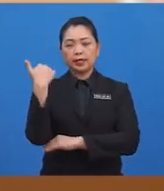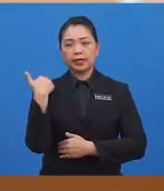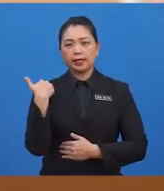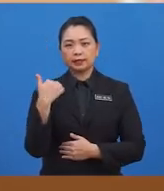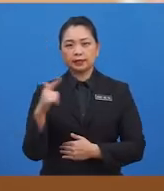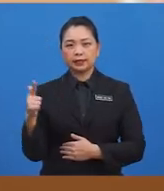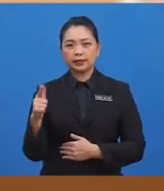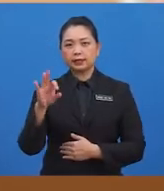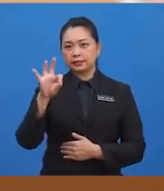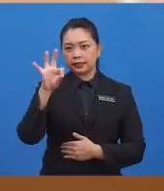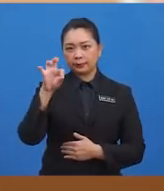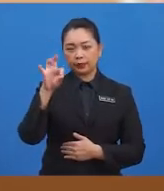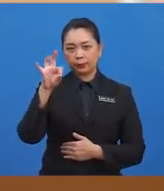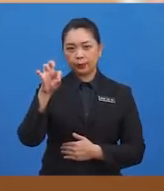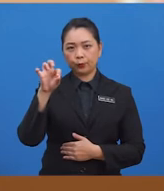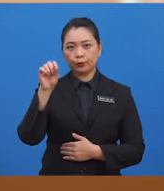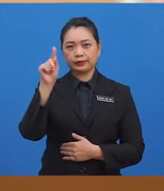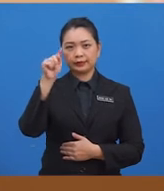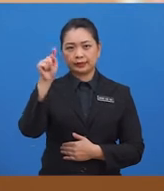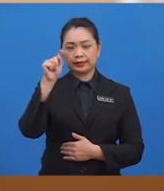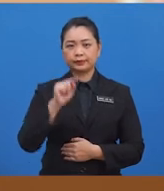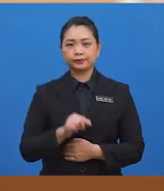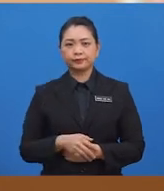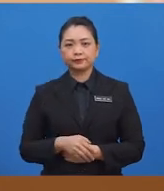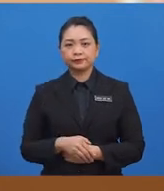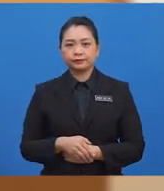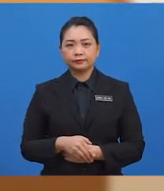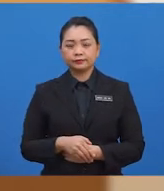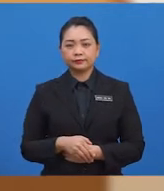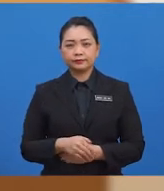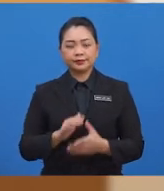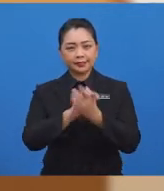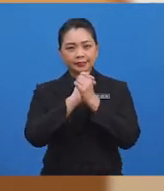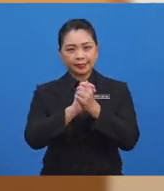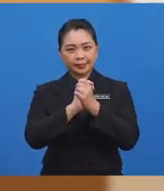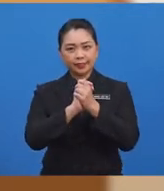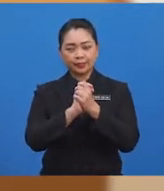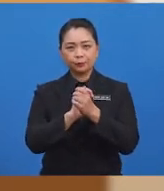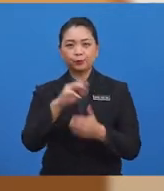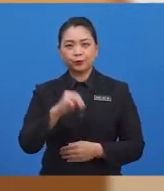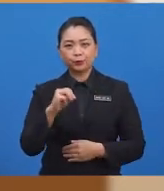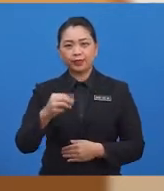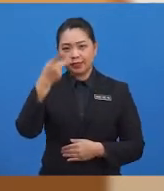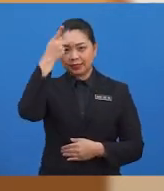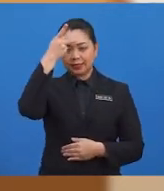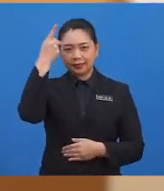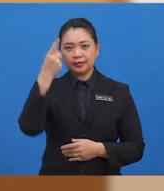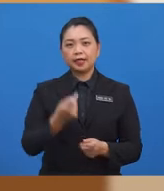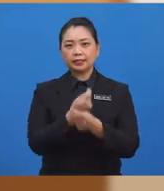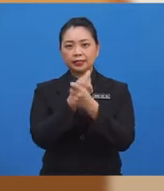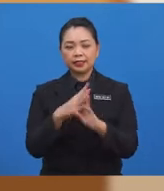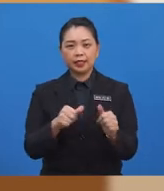adalah 90 darjah. Tahniah, murid-murid. Kerana